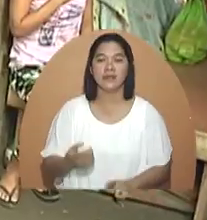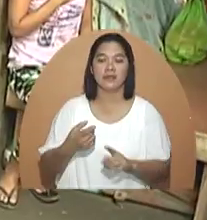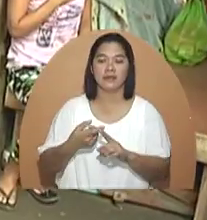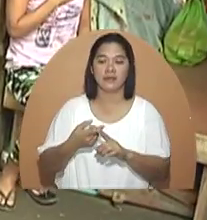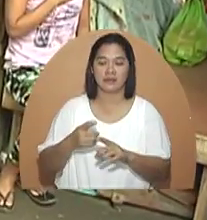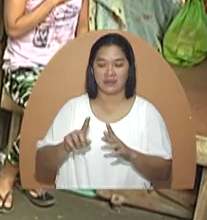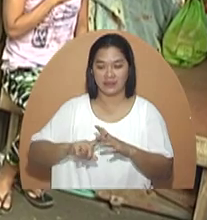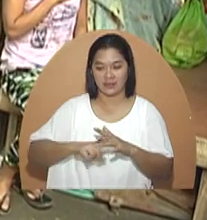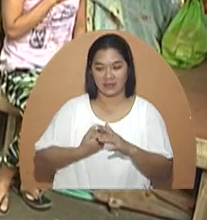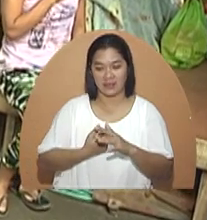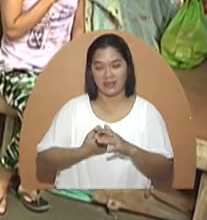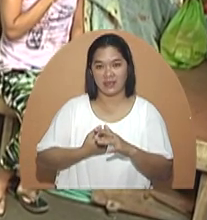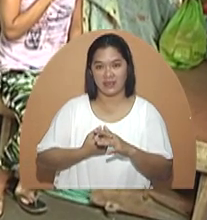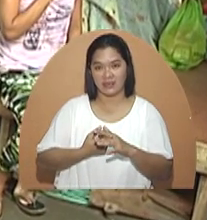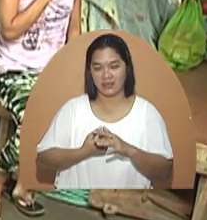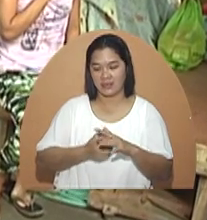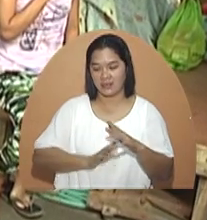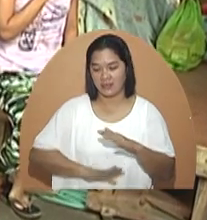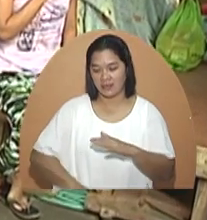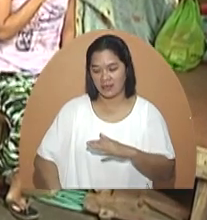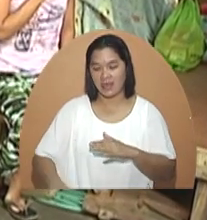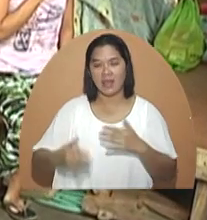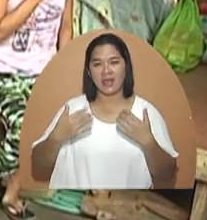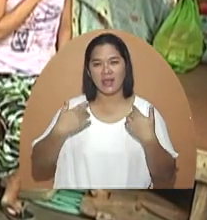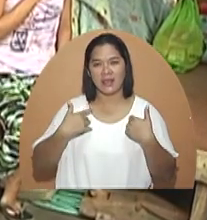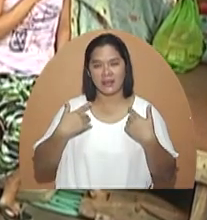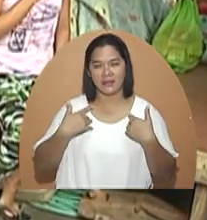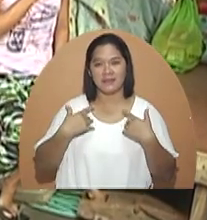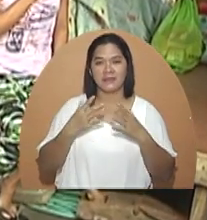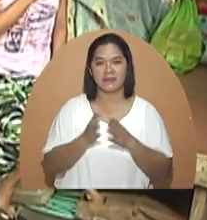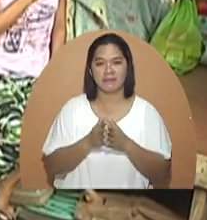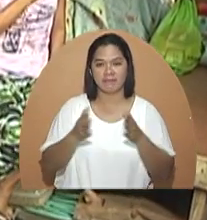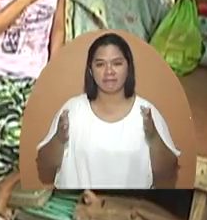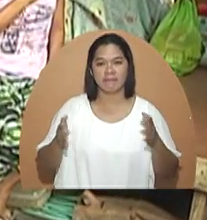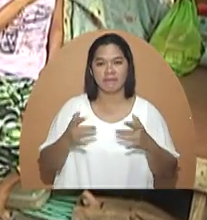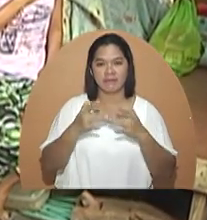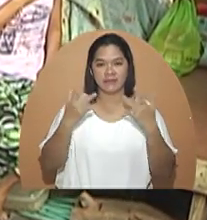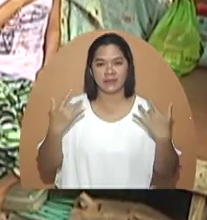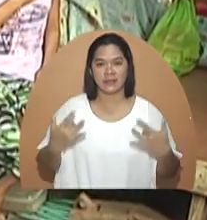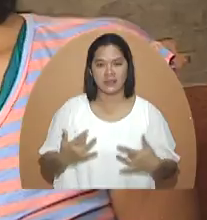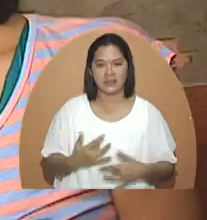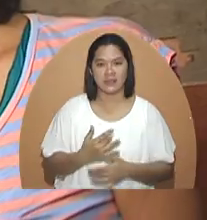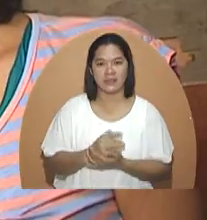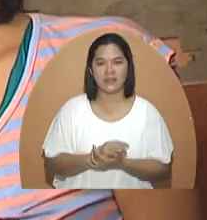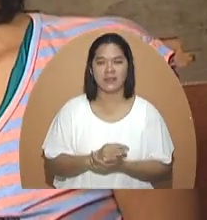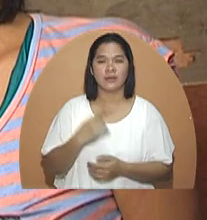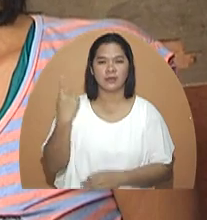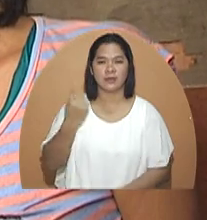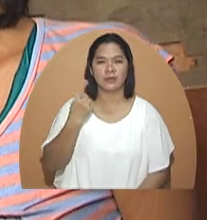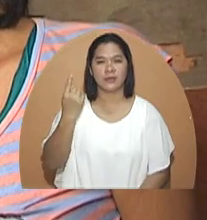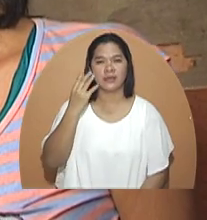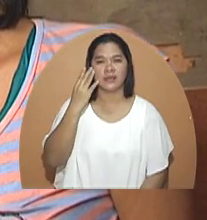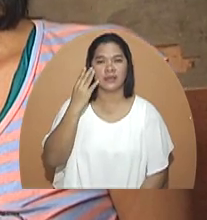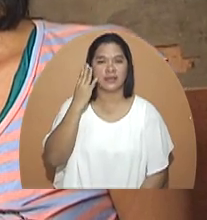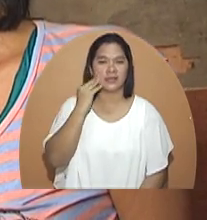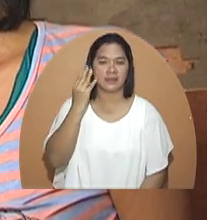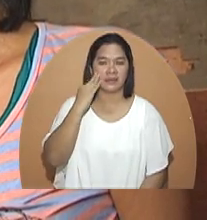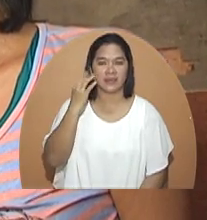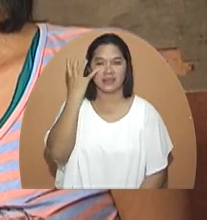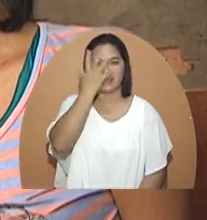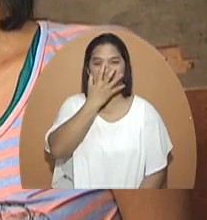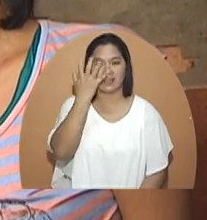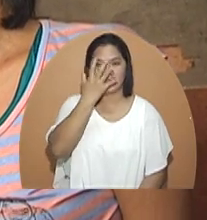Mula pagkabata ay mayroon ng enlargement of the heart si Nanay Thelma. Manalas man siya makaramdam ng